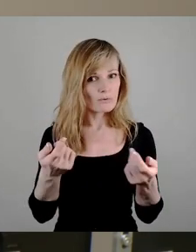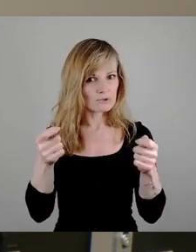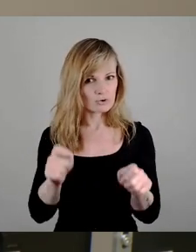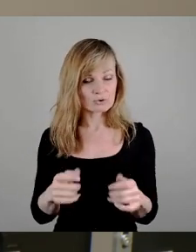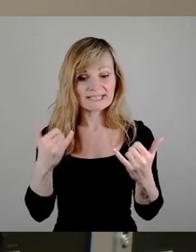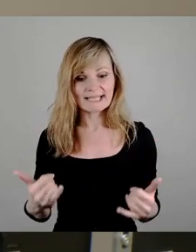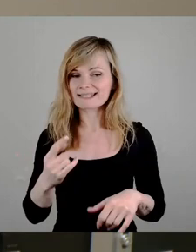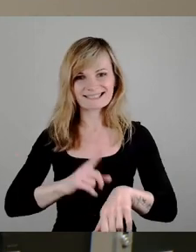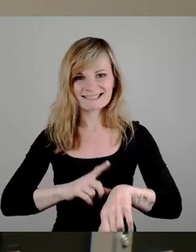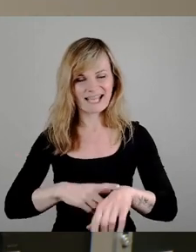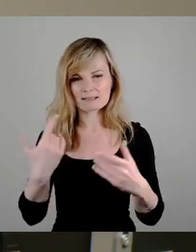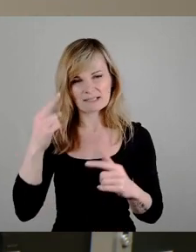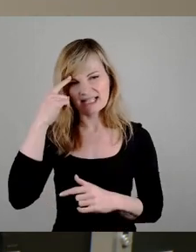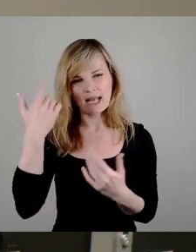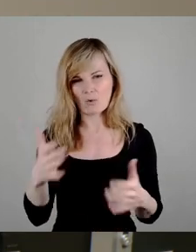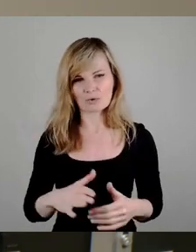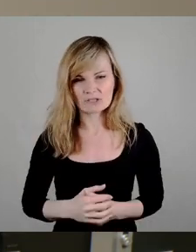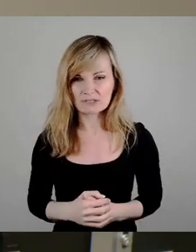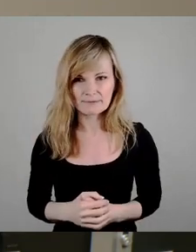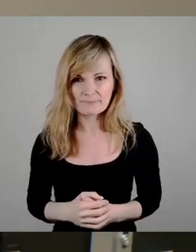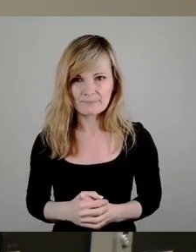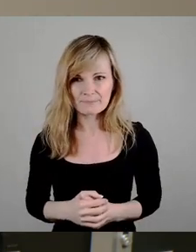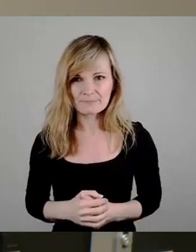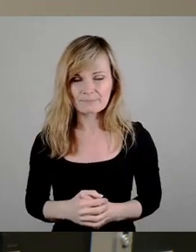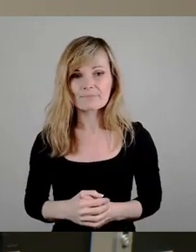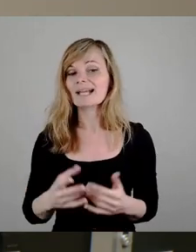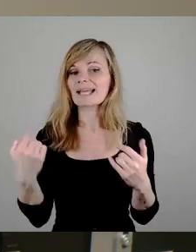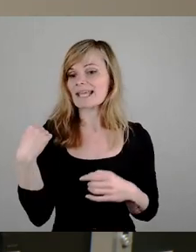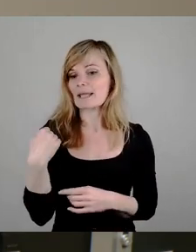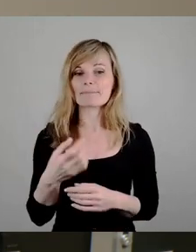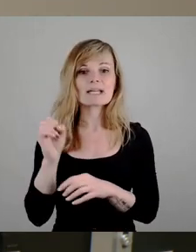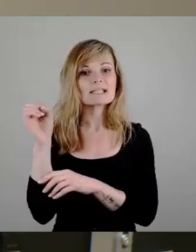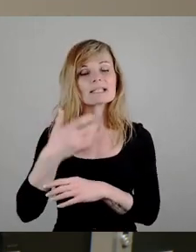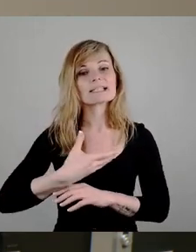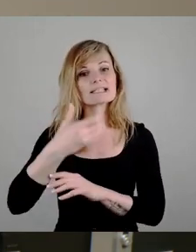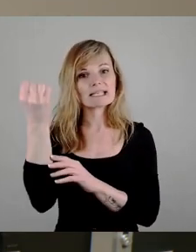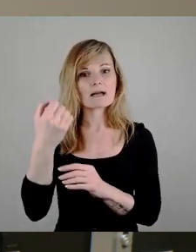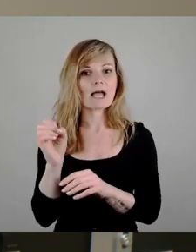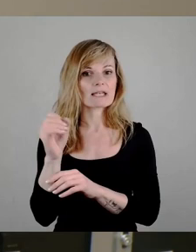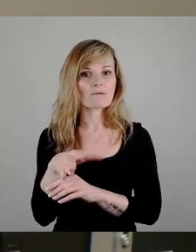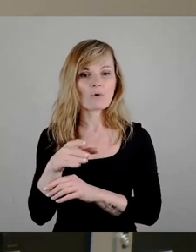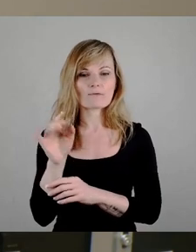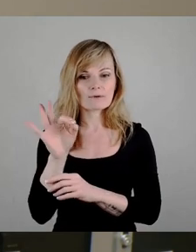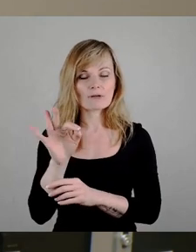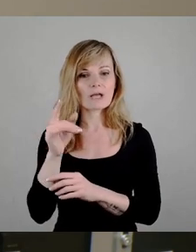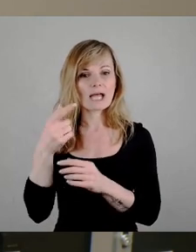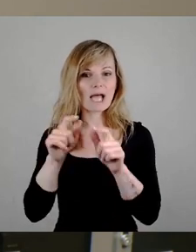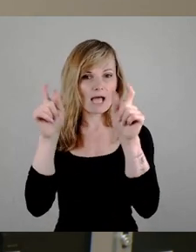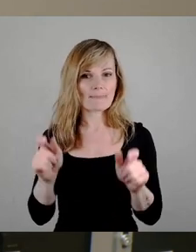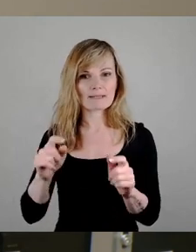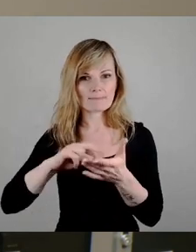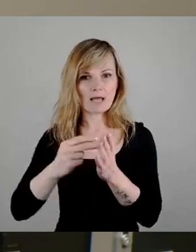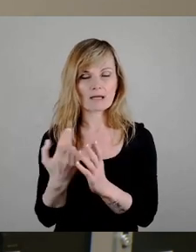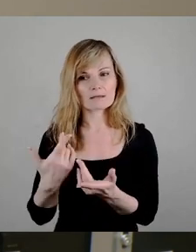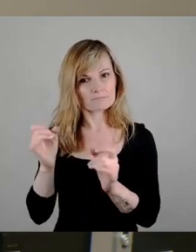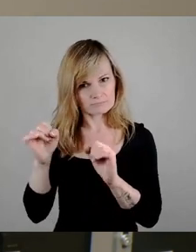Zeitpunkt keinen Sinn. Wir haben gerade erst den Siegerentwurf für einen Rahmenplan verabschiedet. Vertreter der SPD saßen selbst mit in der